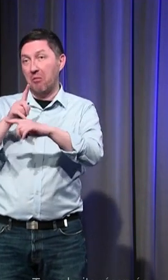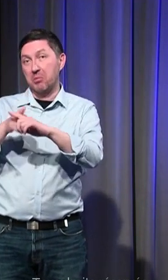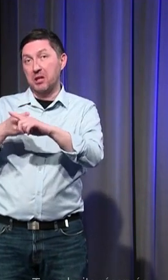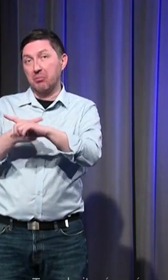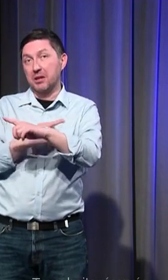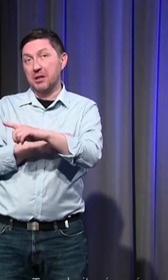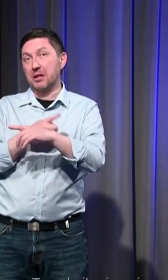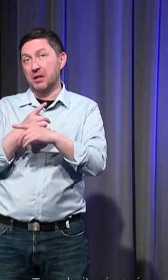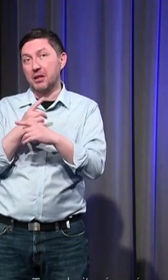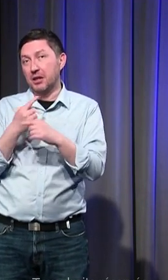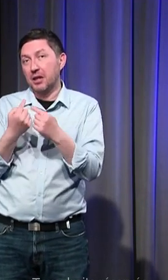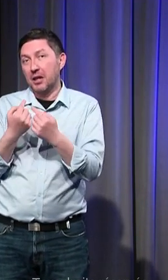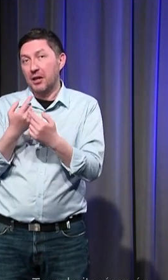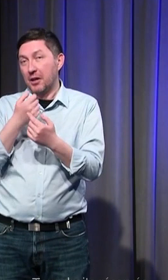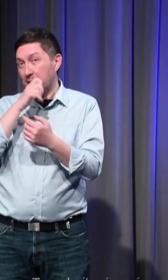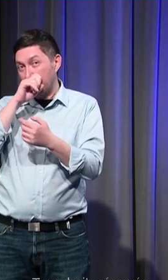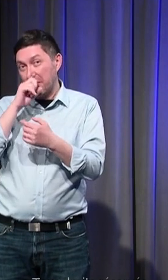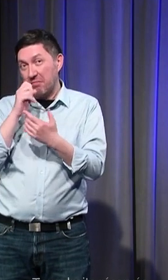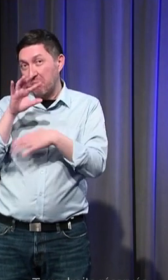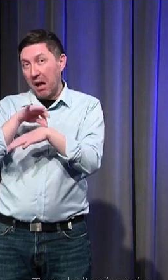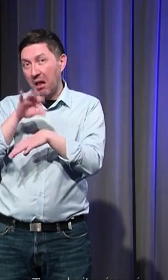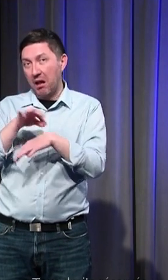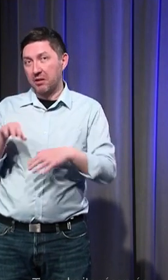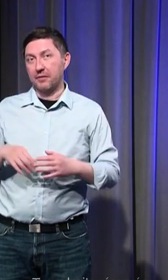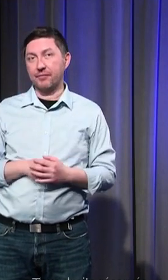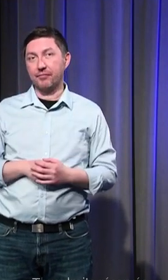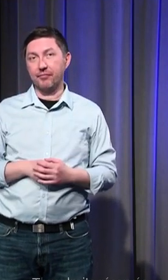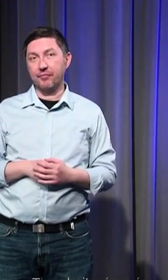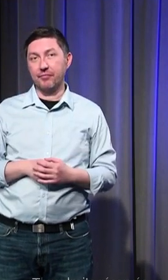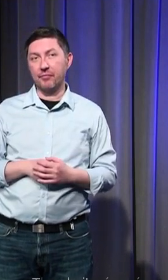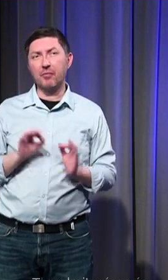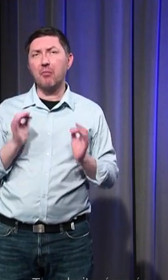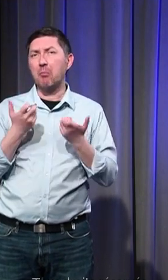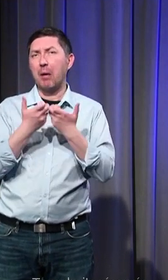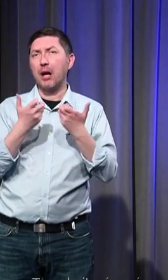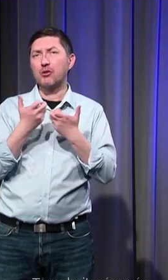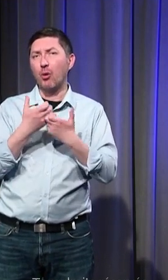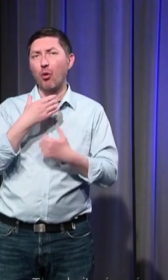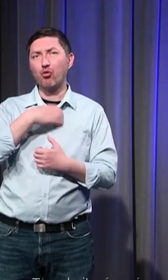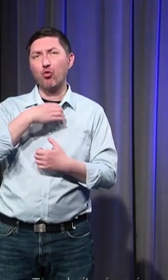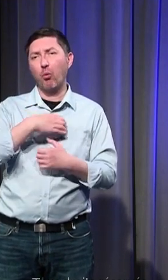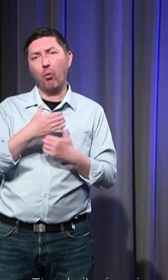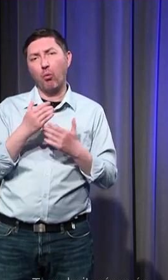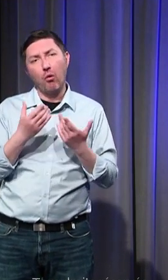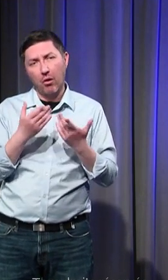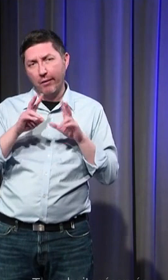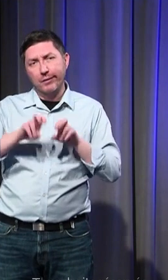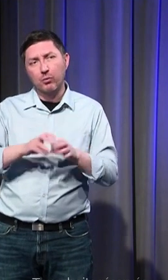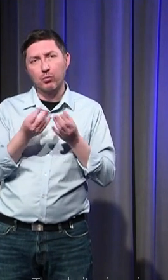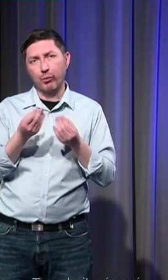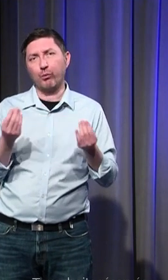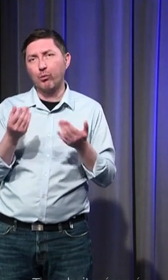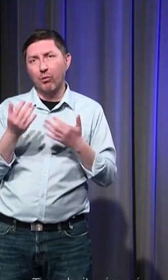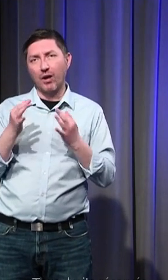chez Foucault et d'autres on voit bien que petit à petit c'est le discours de la maladie que ce soit la maladie physiologique ou la maladie mentale